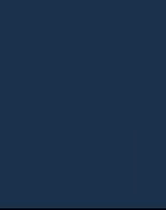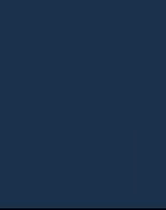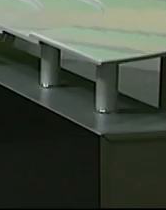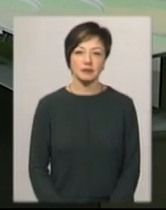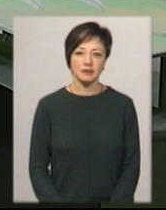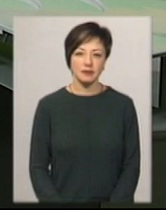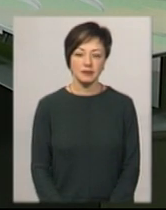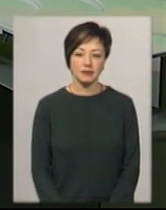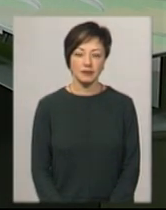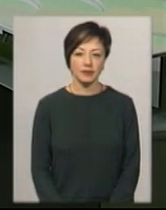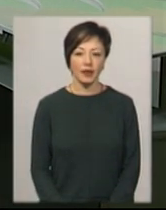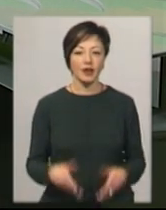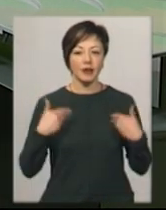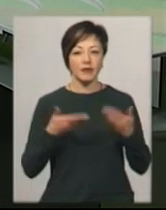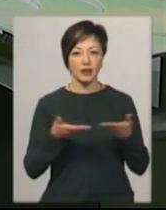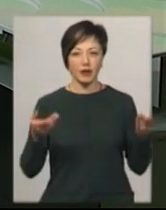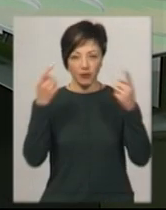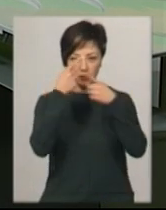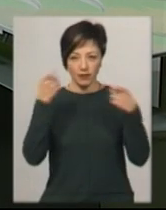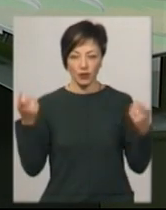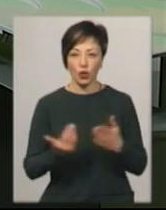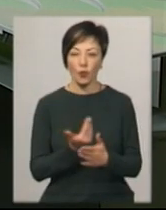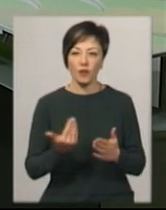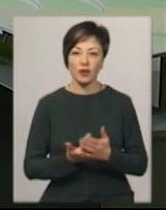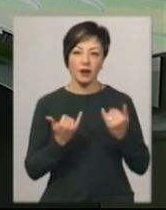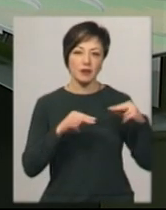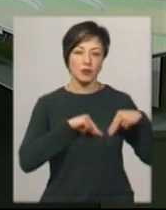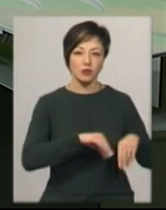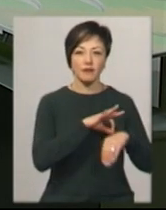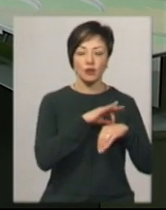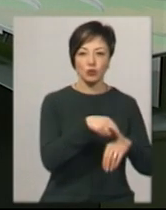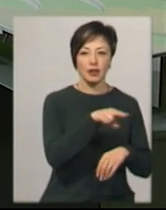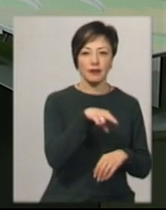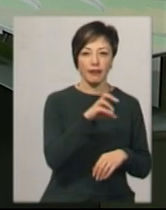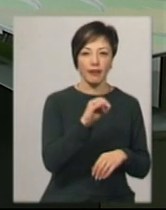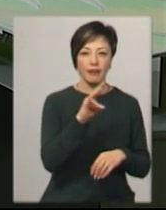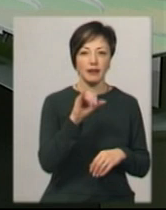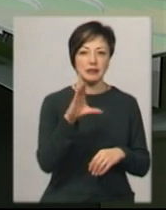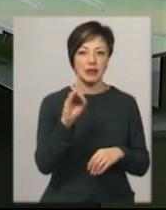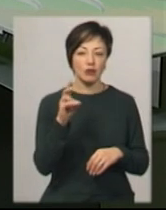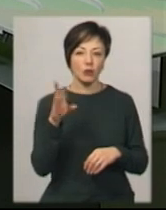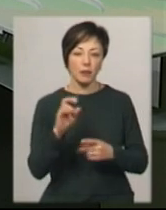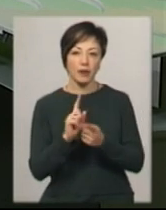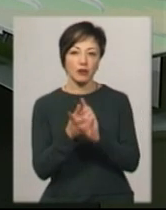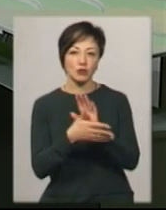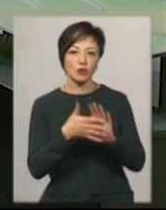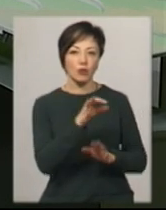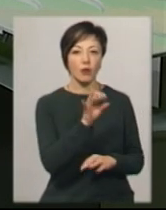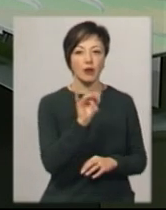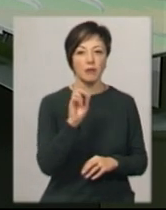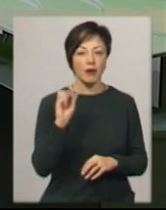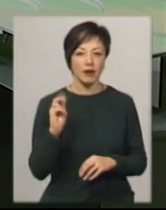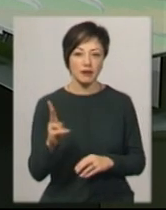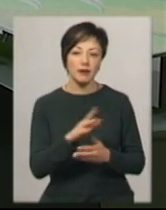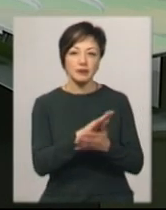Музика Вітаю, в ефірі я поділя, випуск новин у студії. Для вас працюють ведуча Дарина Денисенко, перехад на жестову мову Ольга